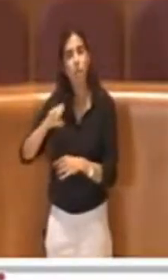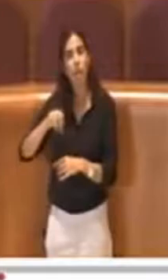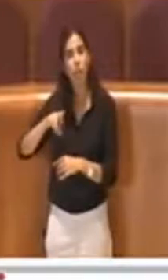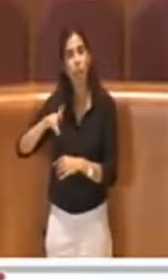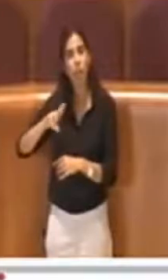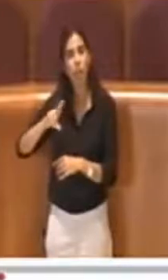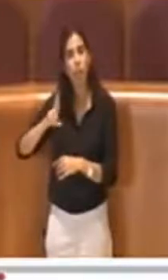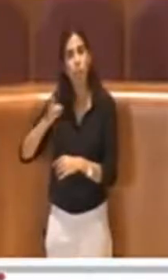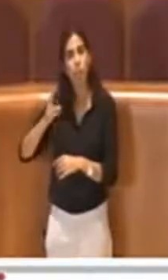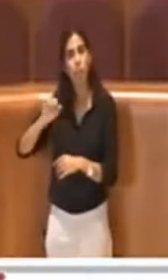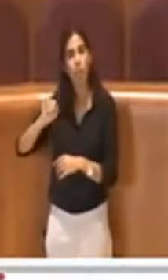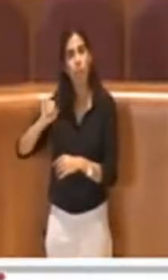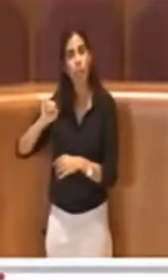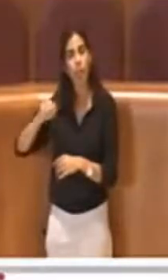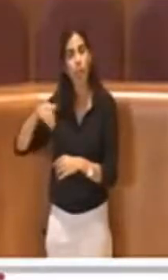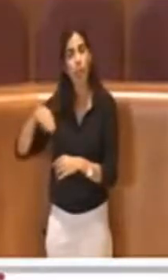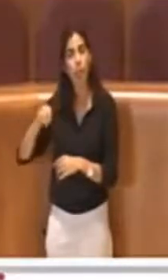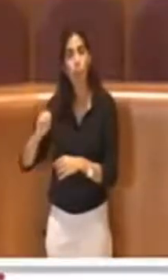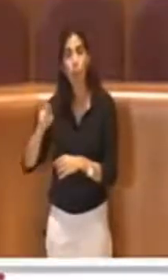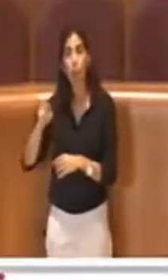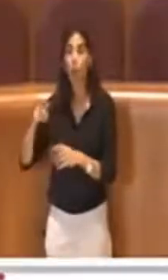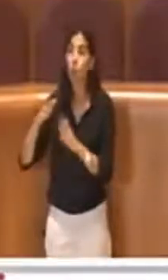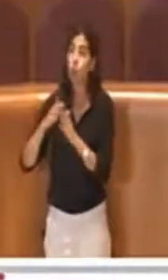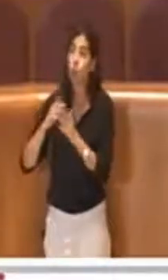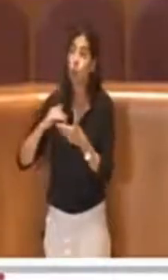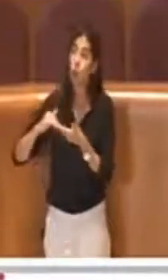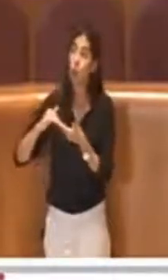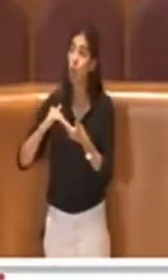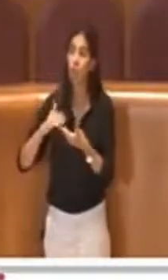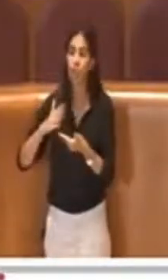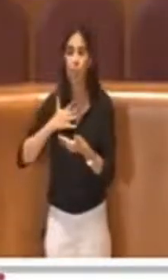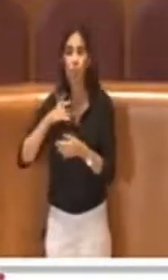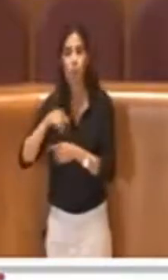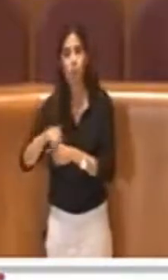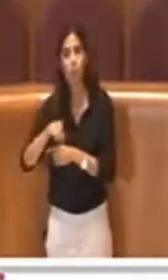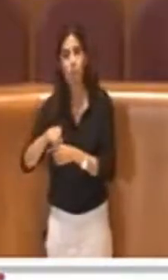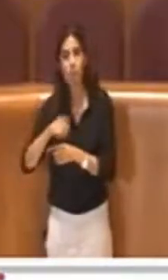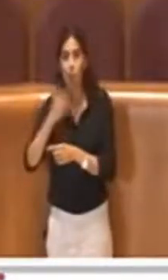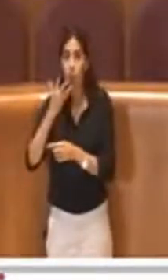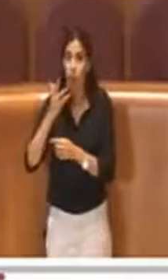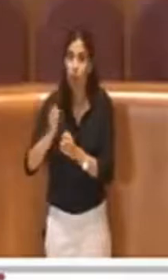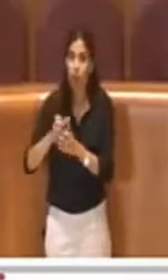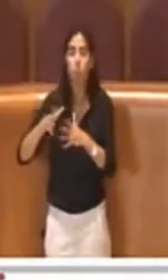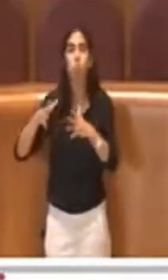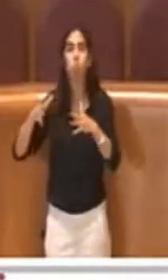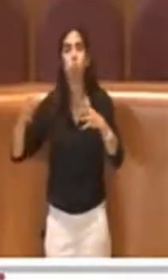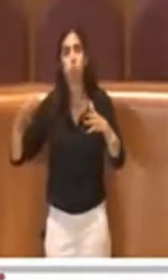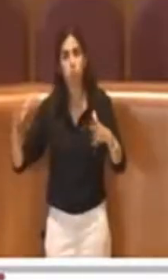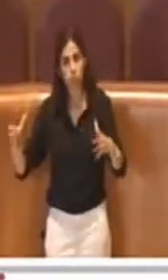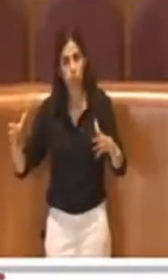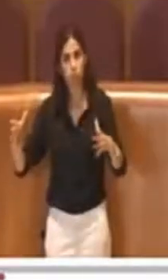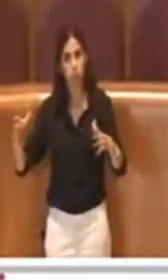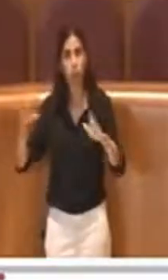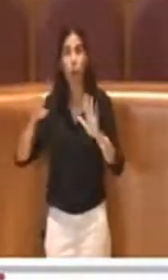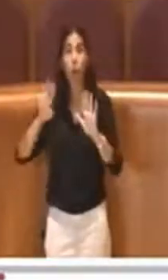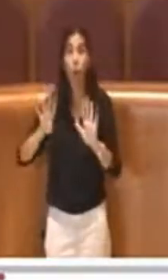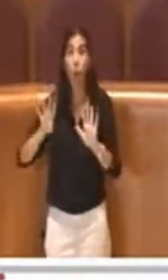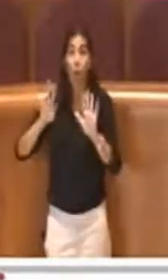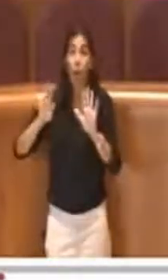che è proprietaria di questo sito, ha richiesto l'ampliamento, passando da 48